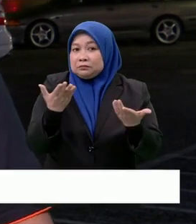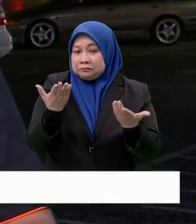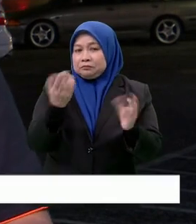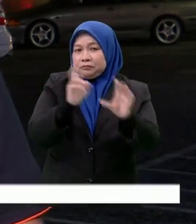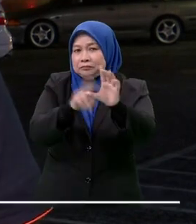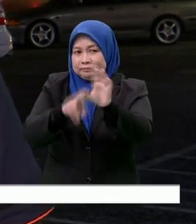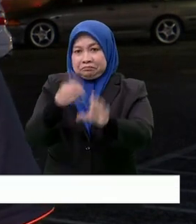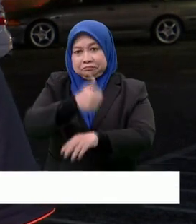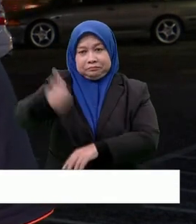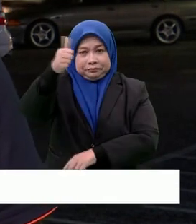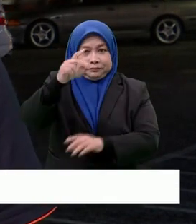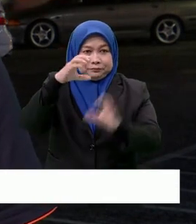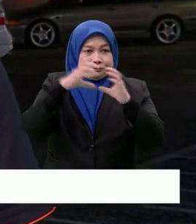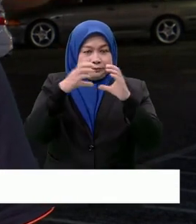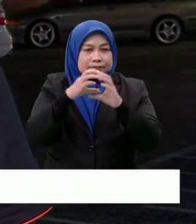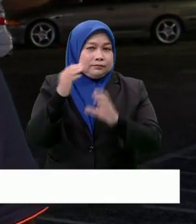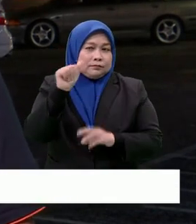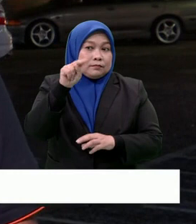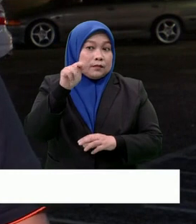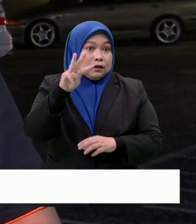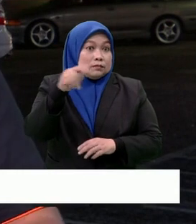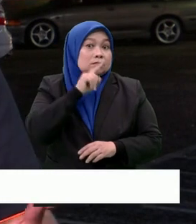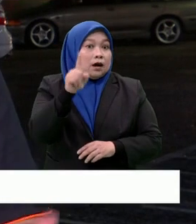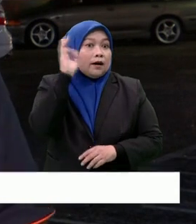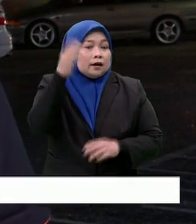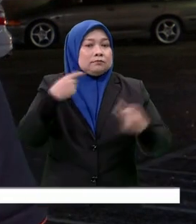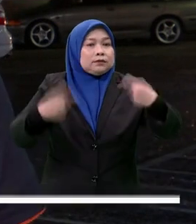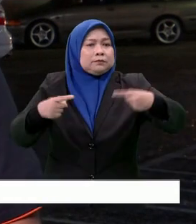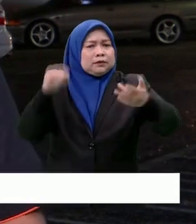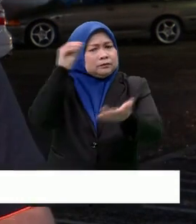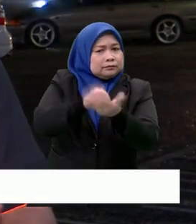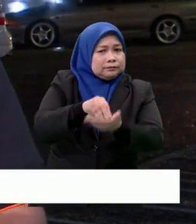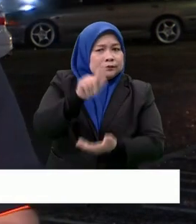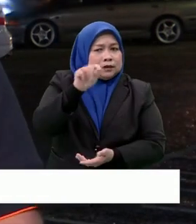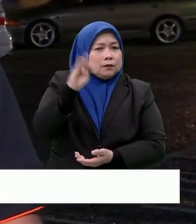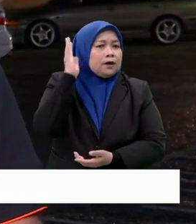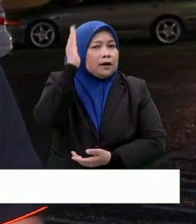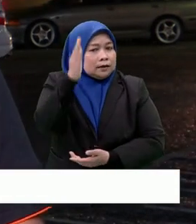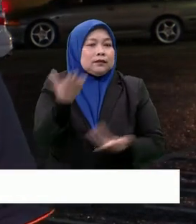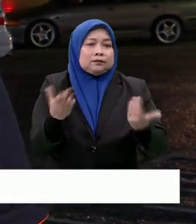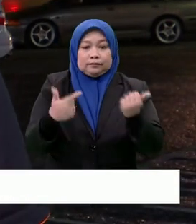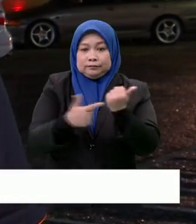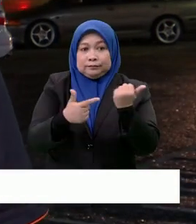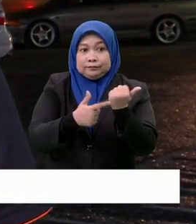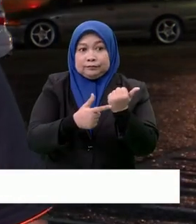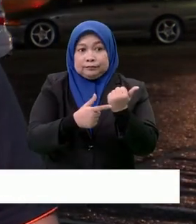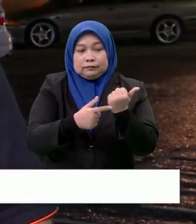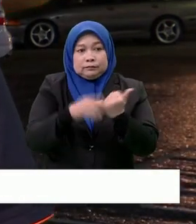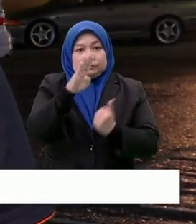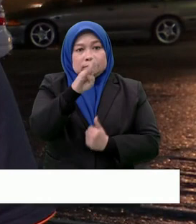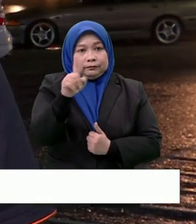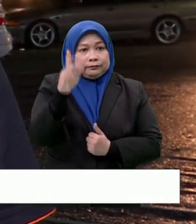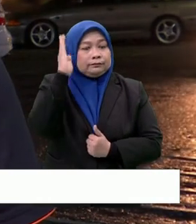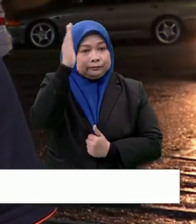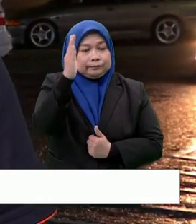mana Presiden PKR, Datuk Syedera Ibrahim memberitahu bahawa beliau akan bertanding di Tambun. Dan kemudian juga kembali Presiden Bersatu mengumumkan